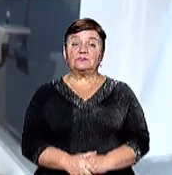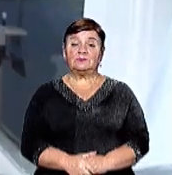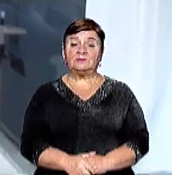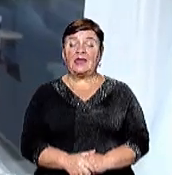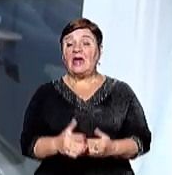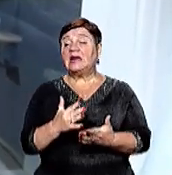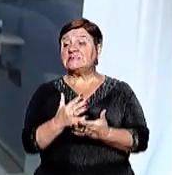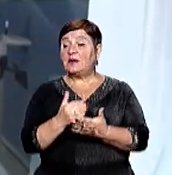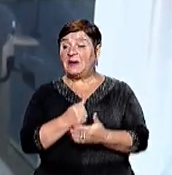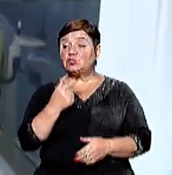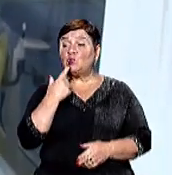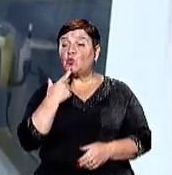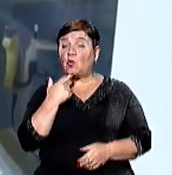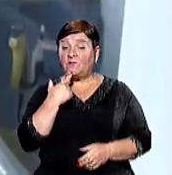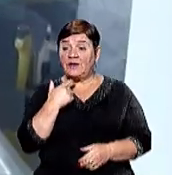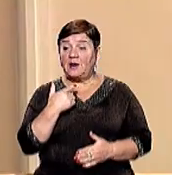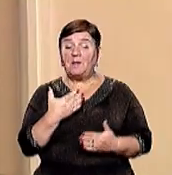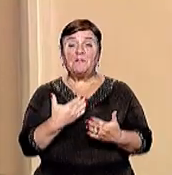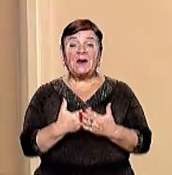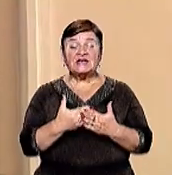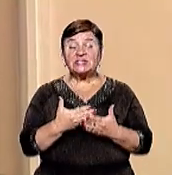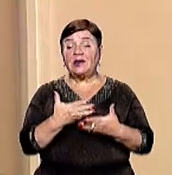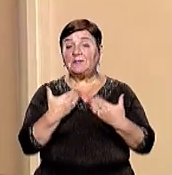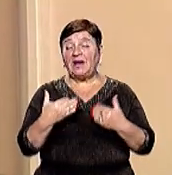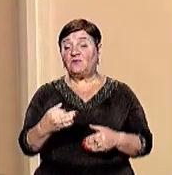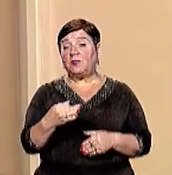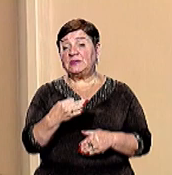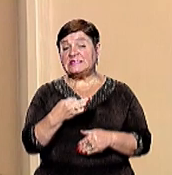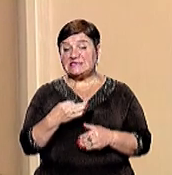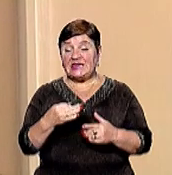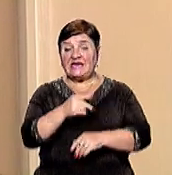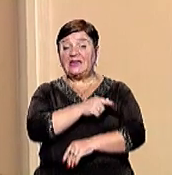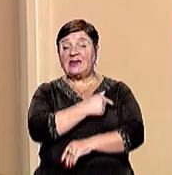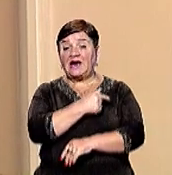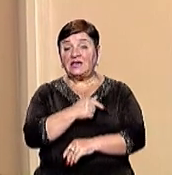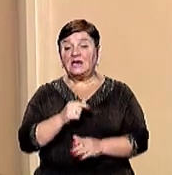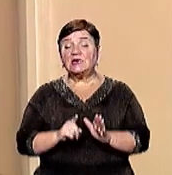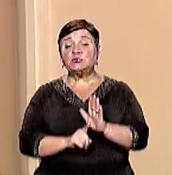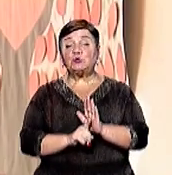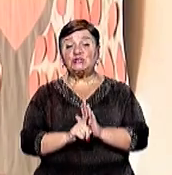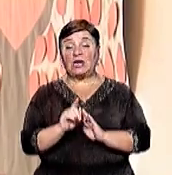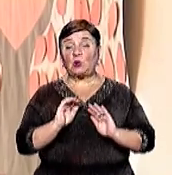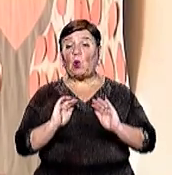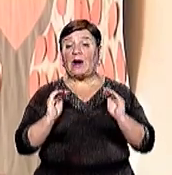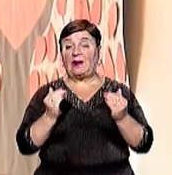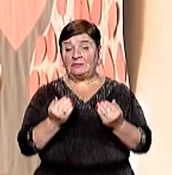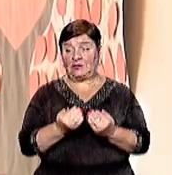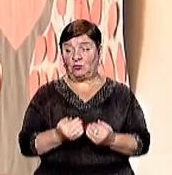Запасу крові всіх груп майже немає в обласній станції переливання в Ужгороді з початку карантину